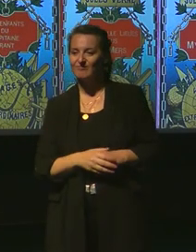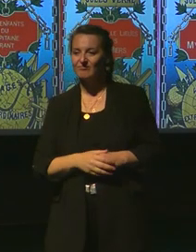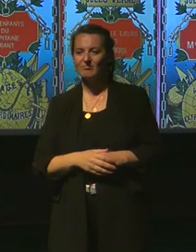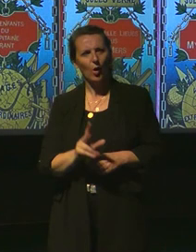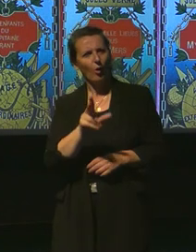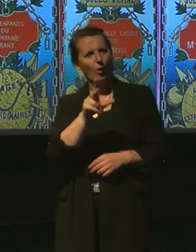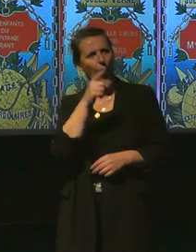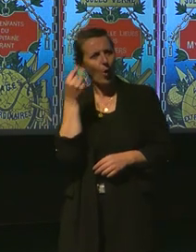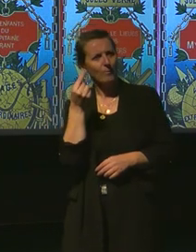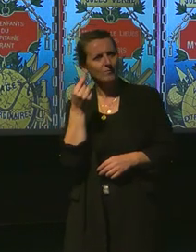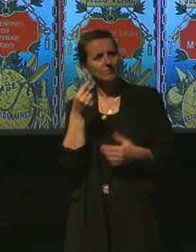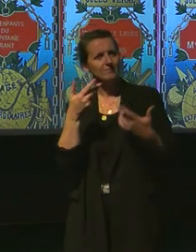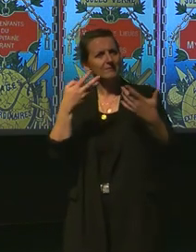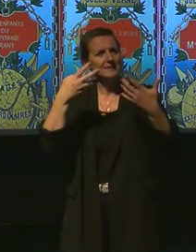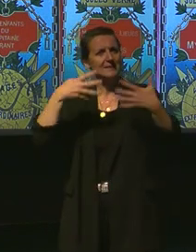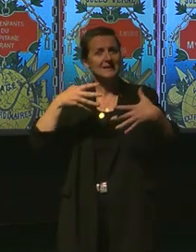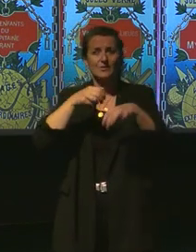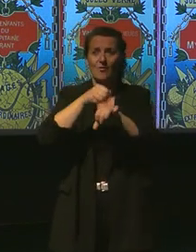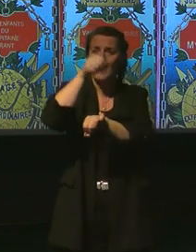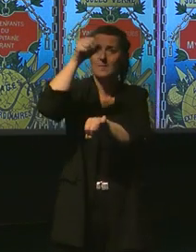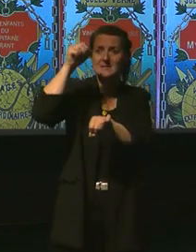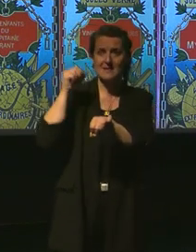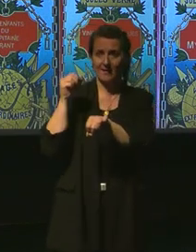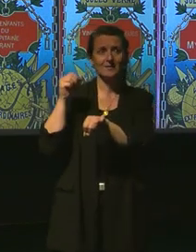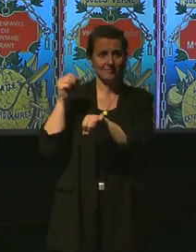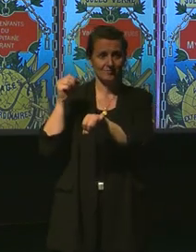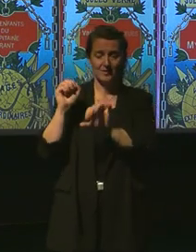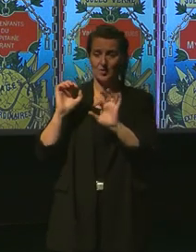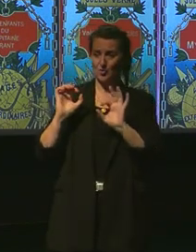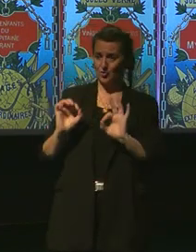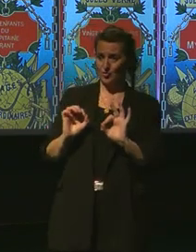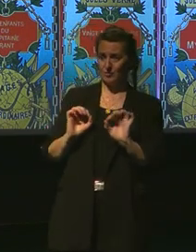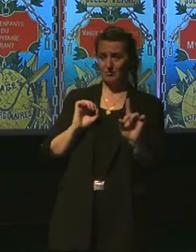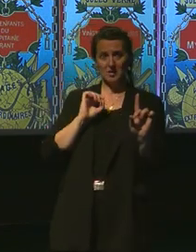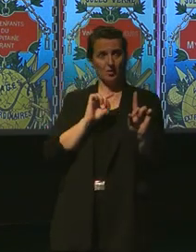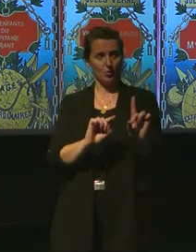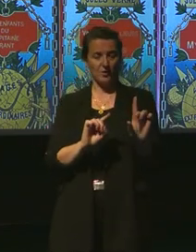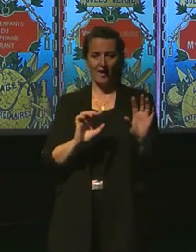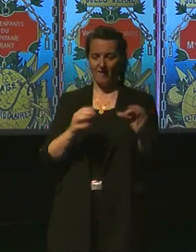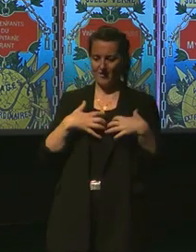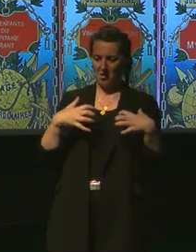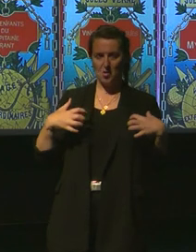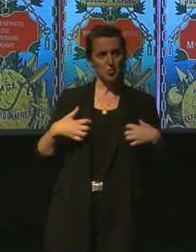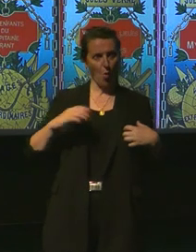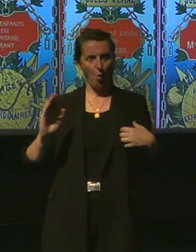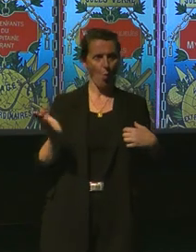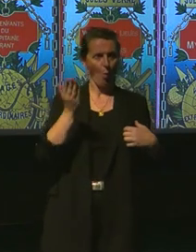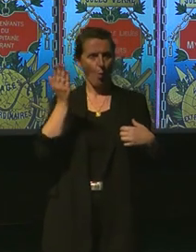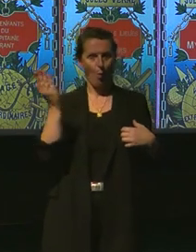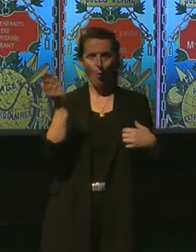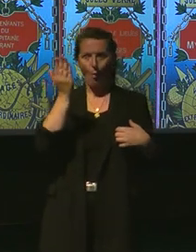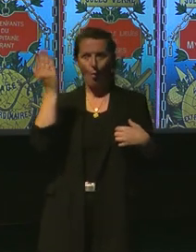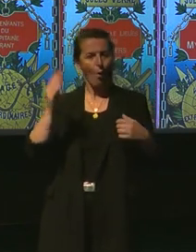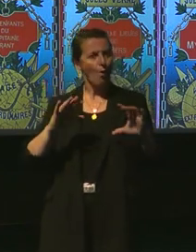hommage à Jules 19e siècle, qui était en fait au top des sciences. Alors, comment c'était possible ?